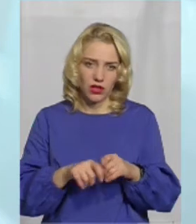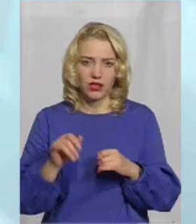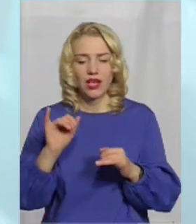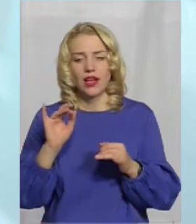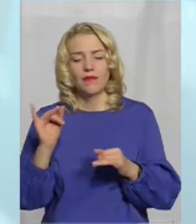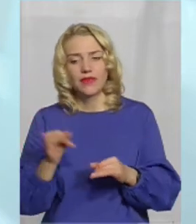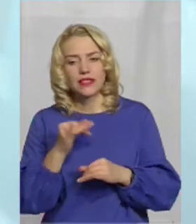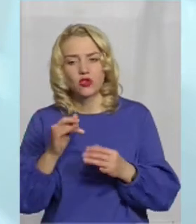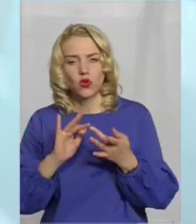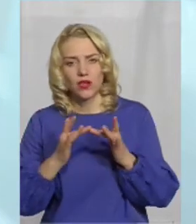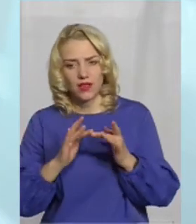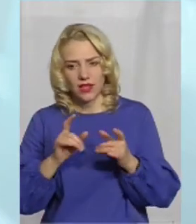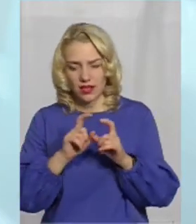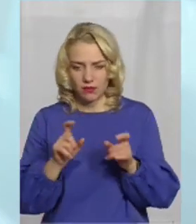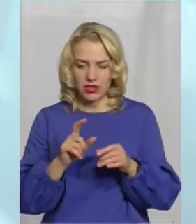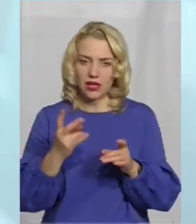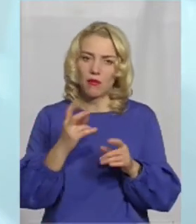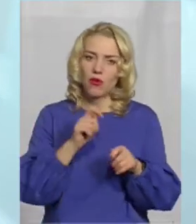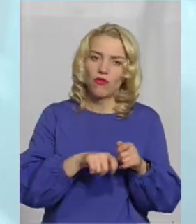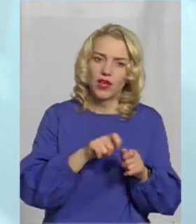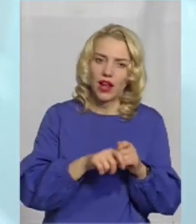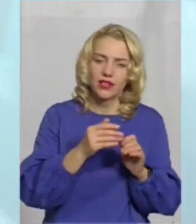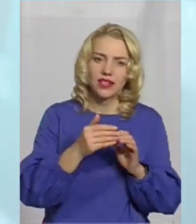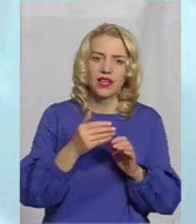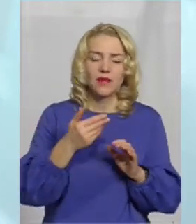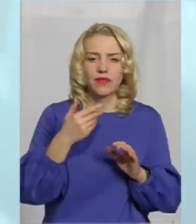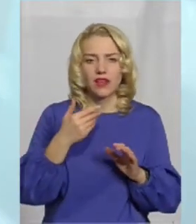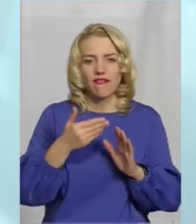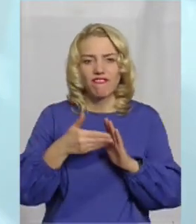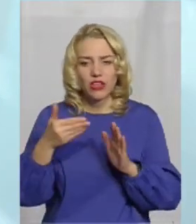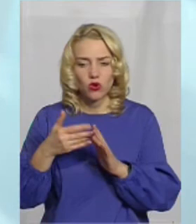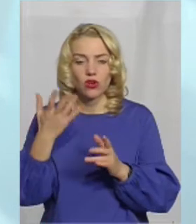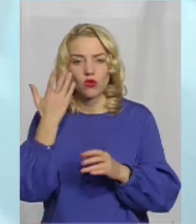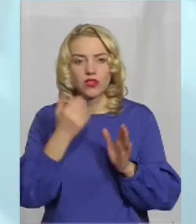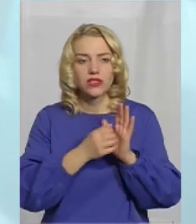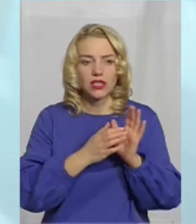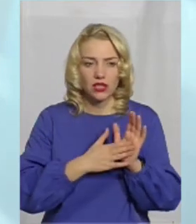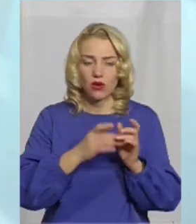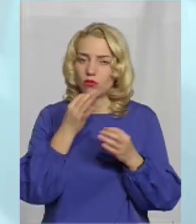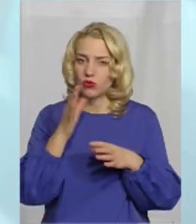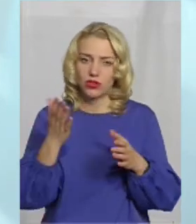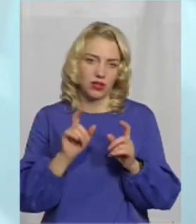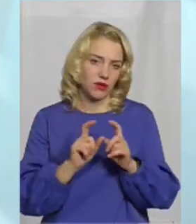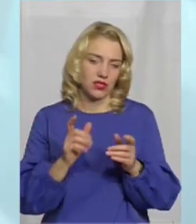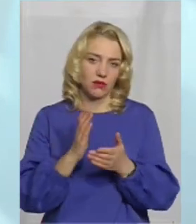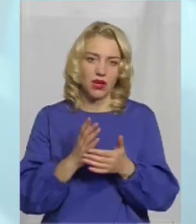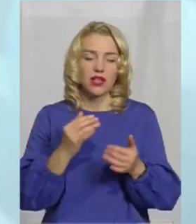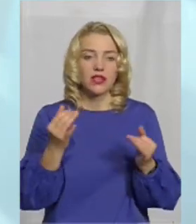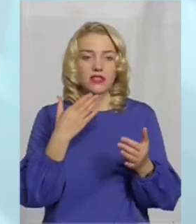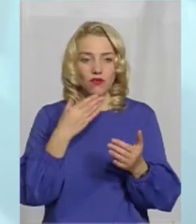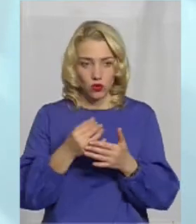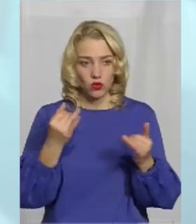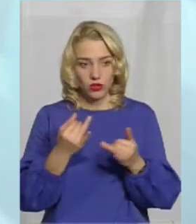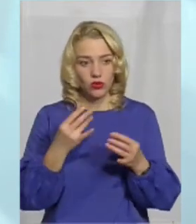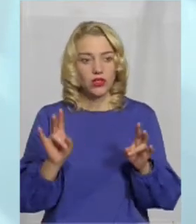інтернет-магазину, перевіряйте відгуки, коли він зареєстрований. Будь-який магазин має свою історію. Не потрібно